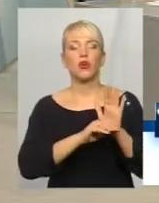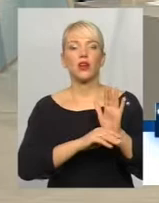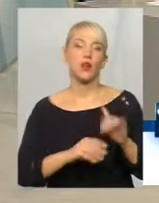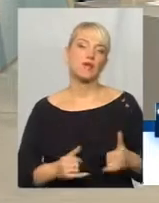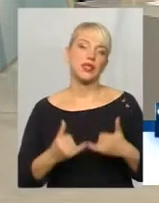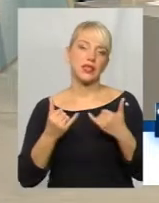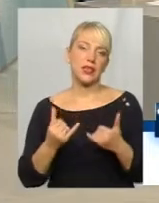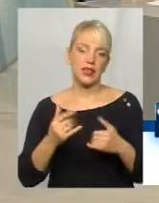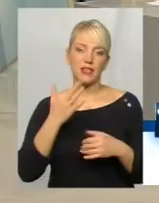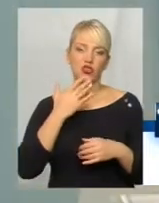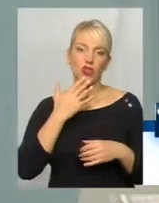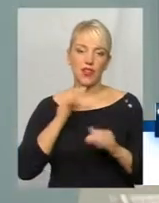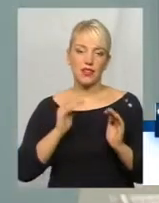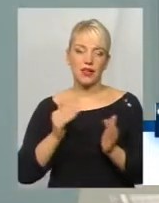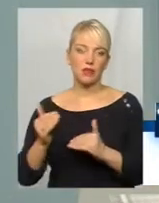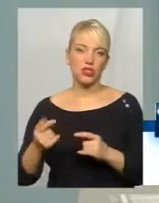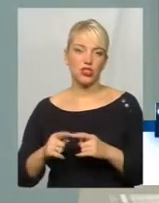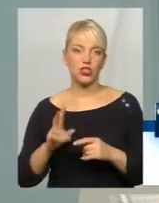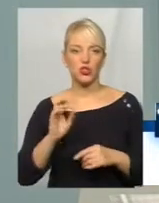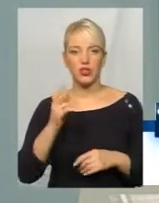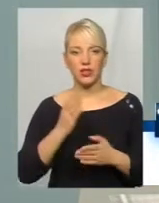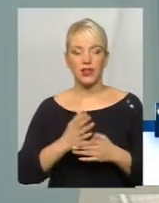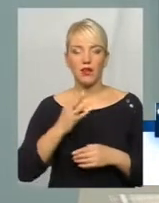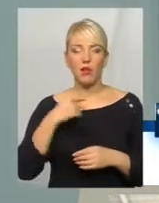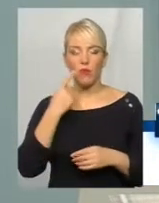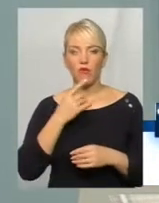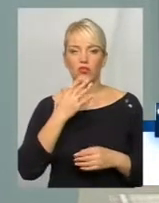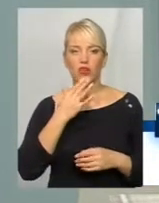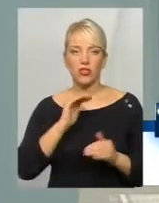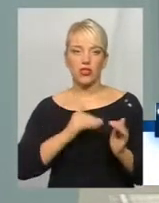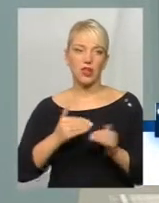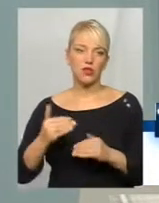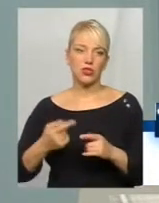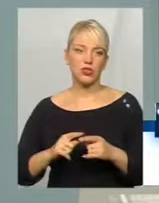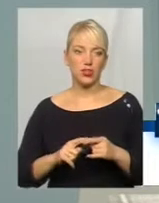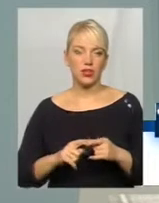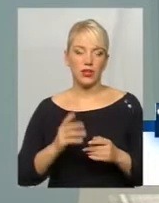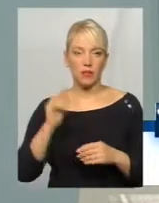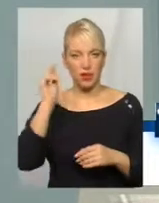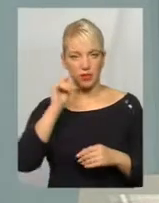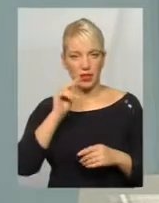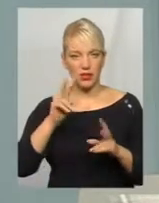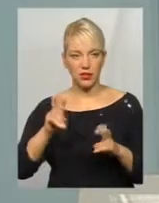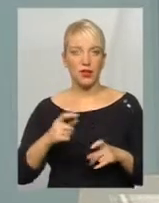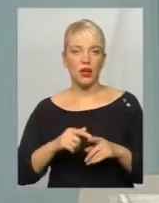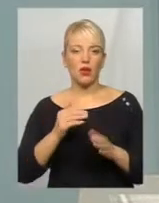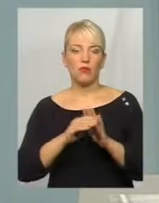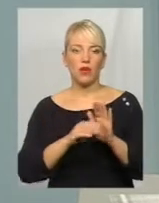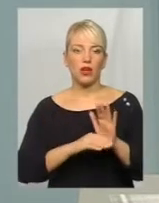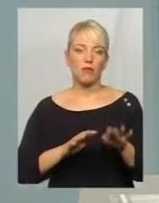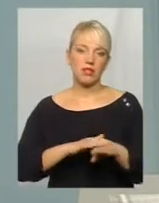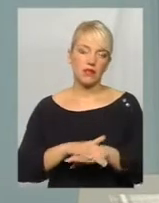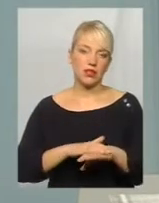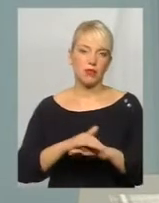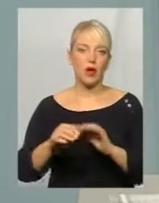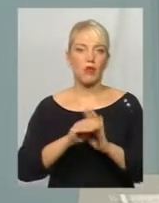національних меншин, якщо навіть мови національної меншини іде вивчення предметів, програма, наприклад, з математики, програма